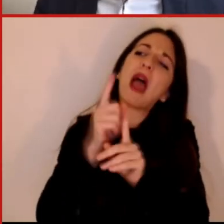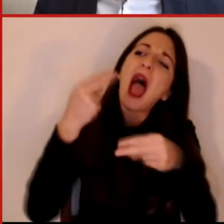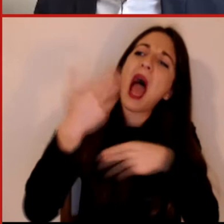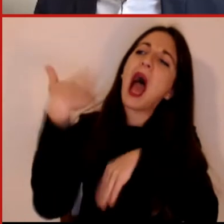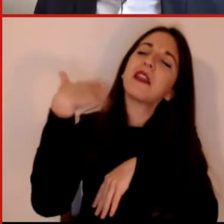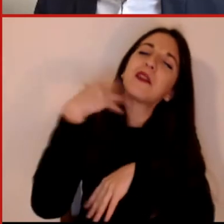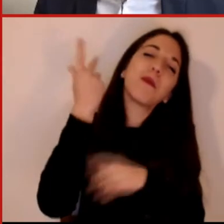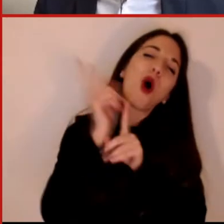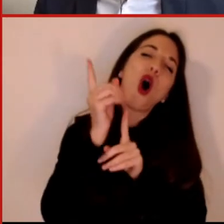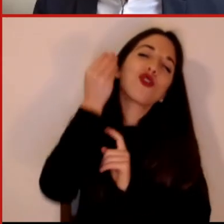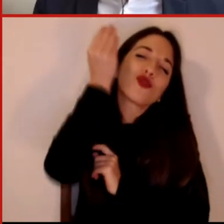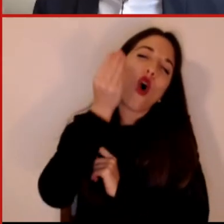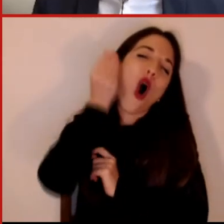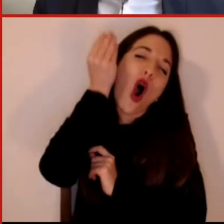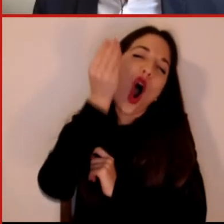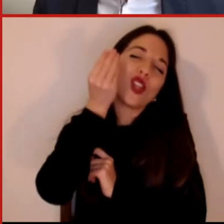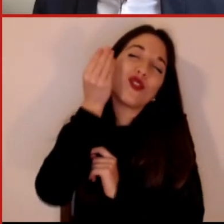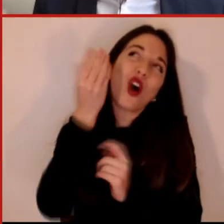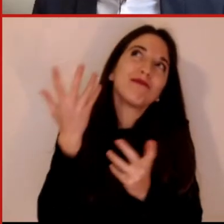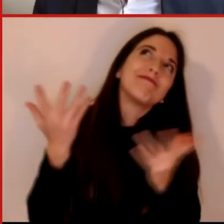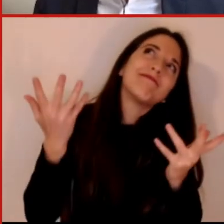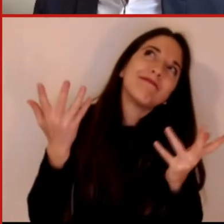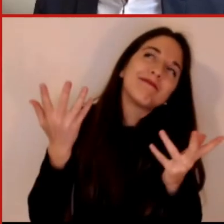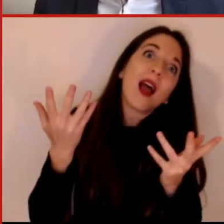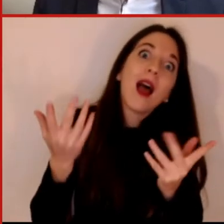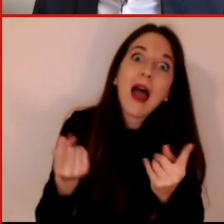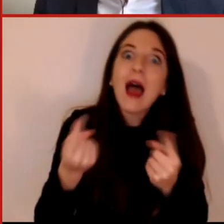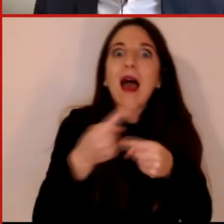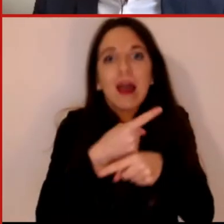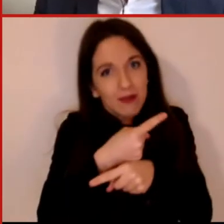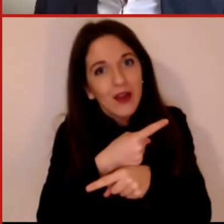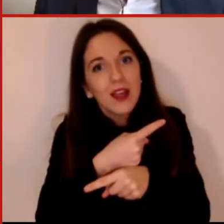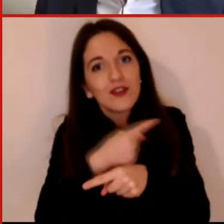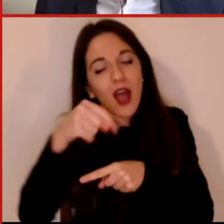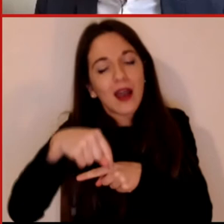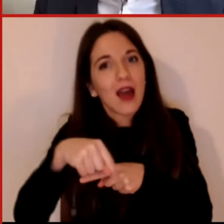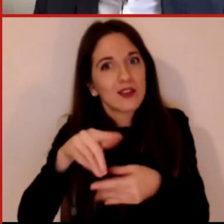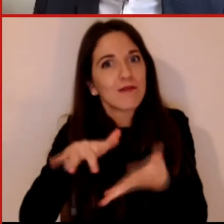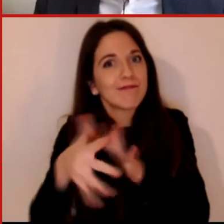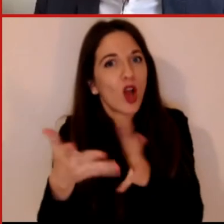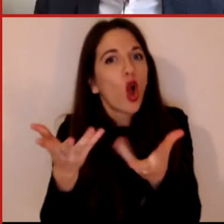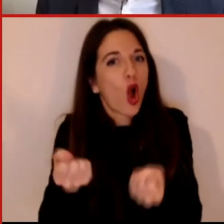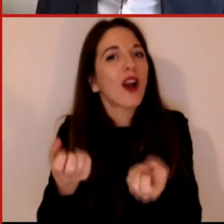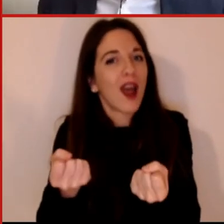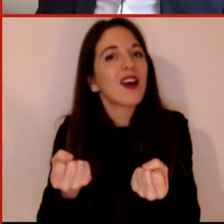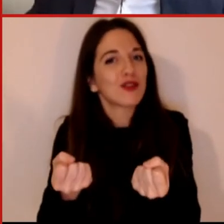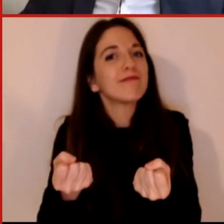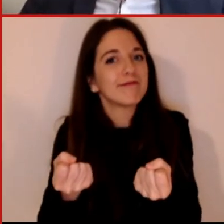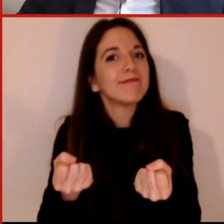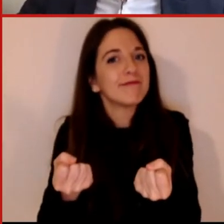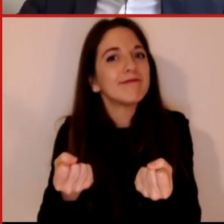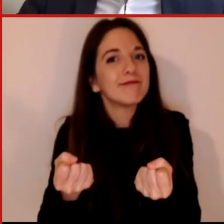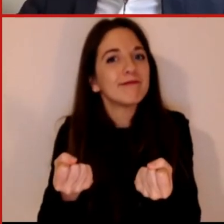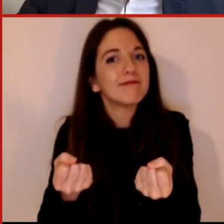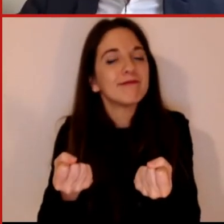che però in qualche modo in realtà si sta materializzando e si sta materializzando in una maniera che